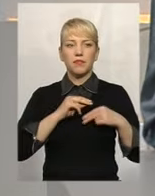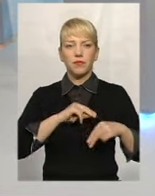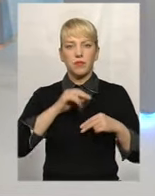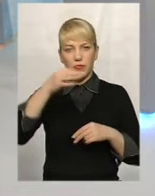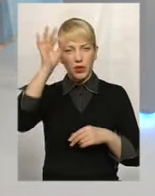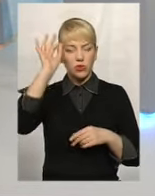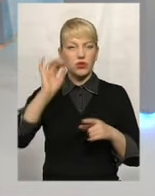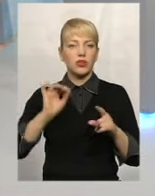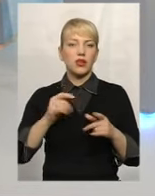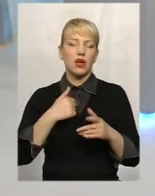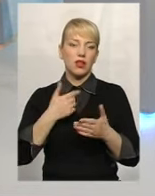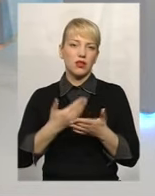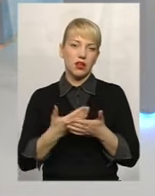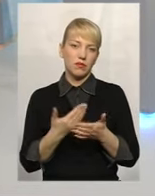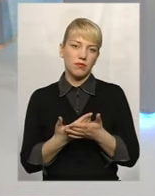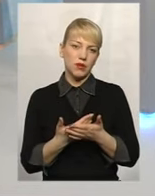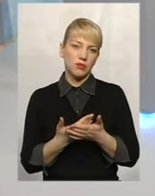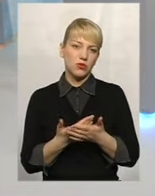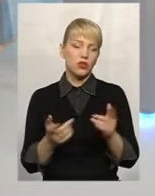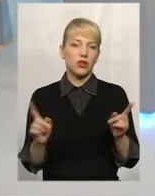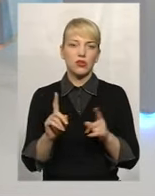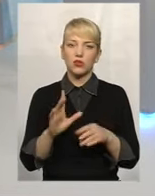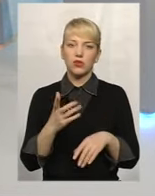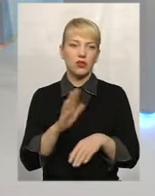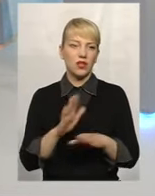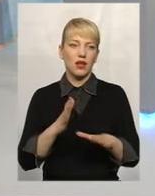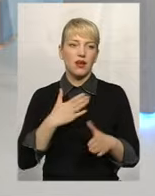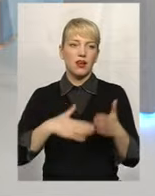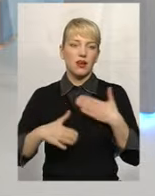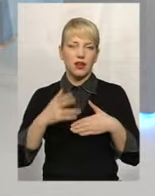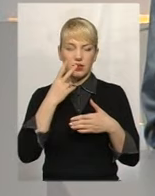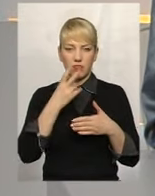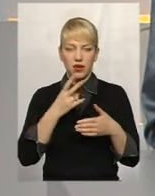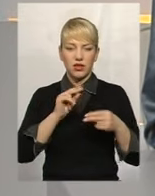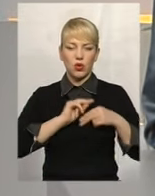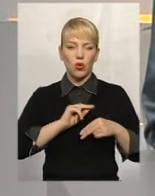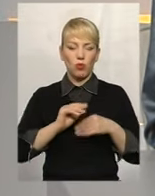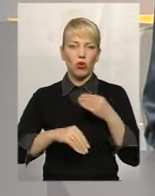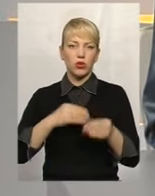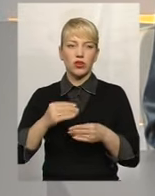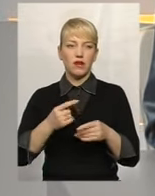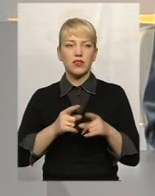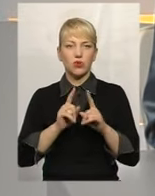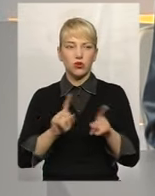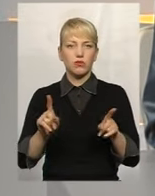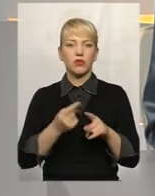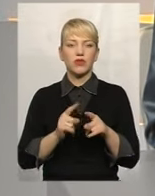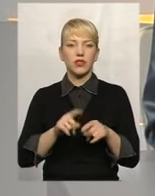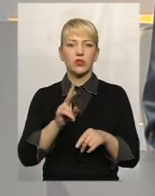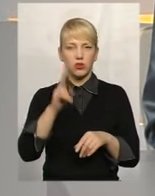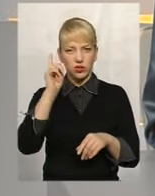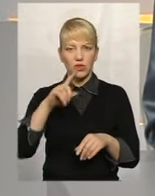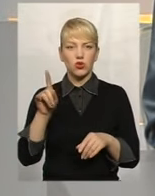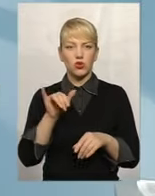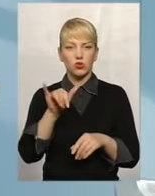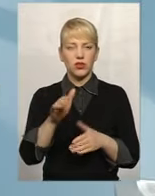так собі припускаю, що не надто раді бачити роботодавці, особливо ті, які знають, що в них є порушення